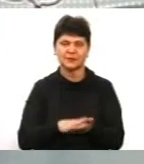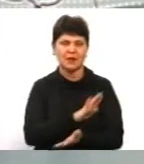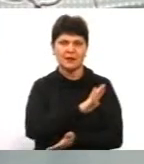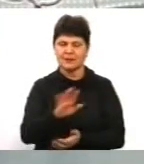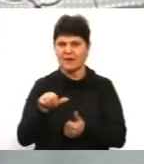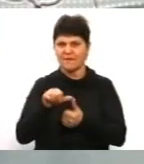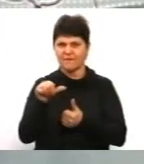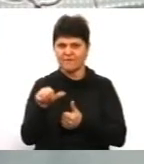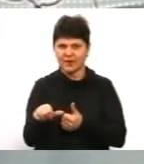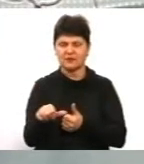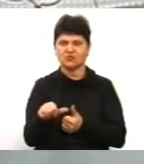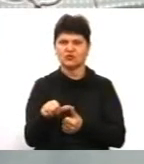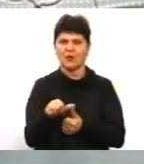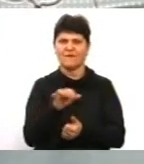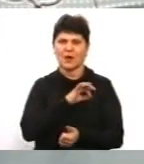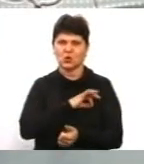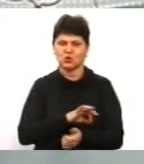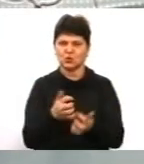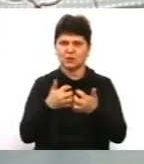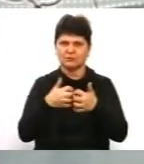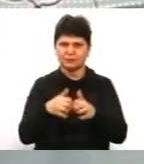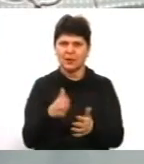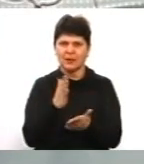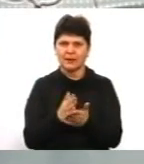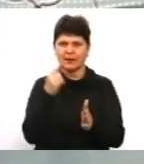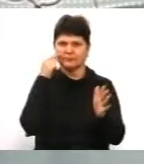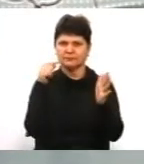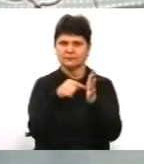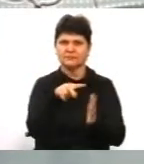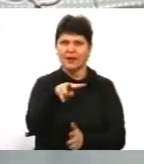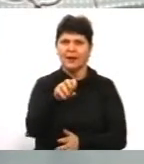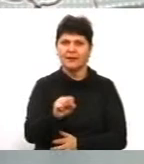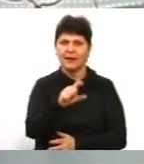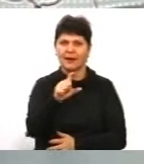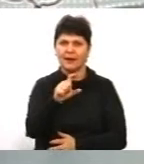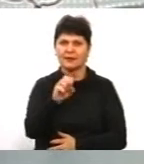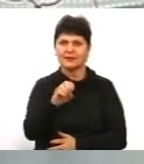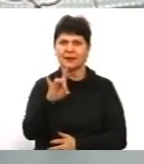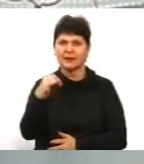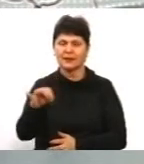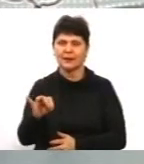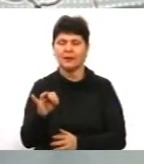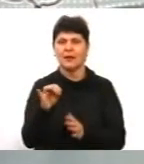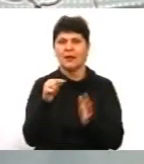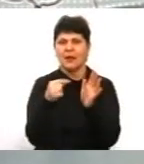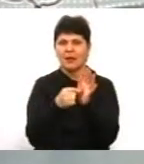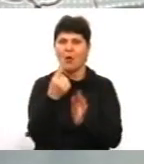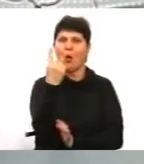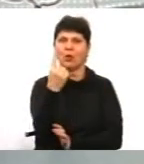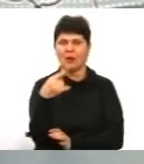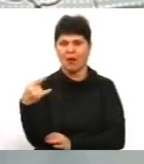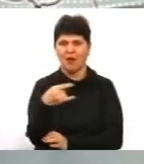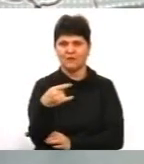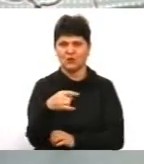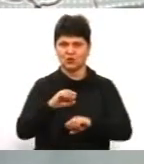прилад використовується, в нього стоїть лазерний вимірювач, він може зафіксувати тільки швидкість тільки одного авто, яке